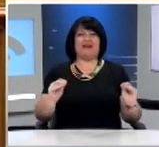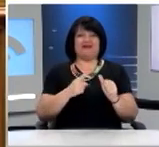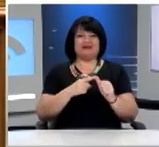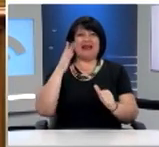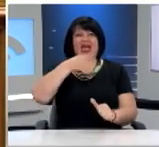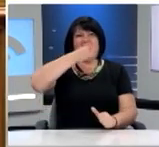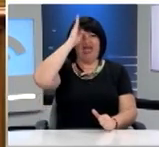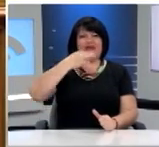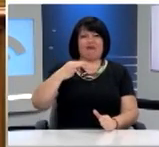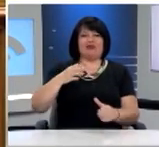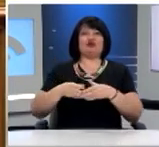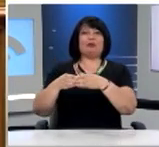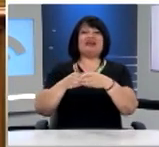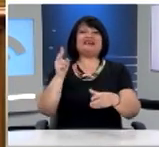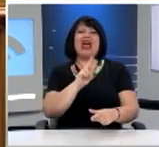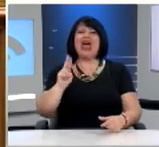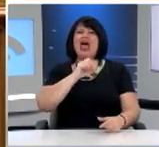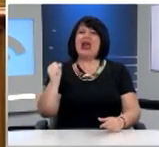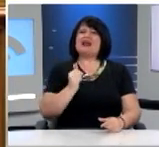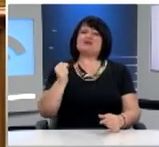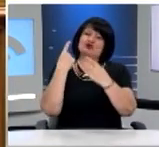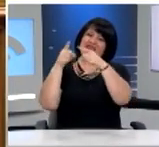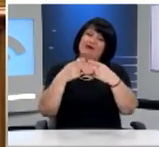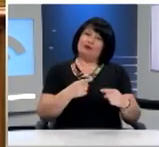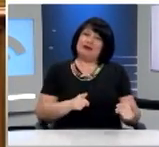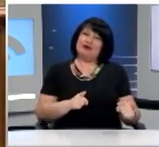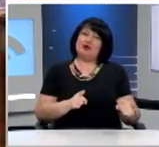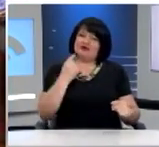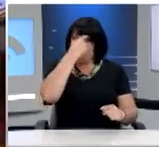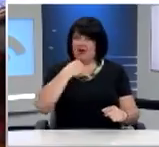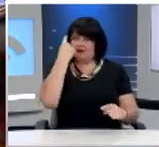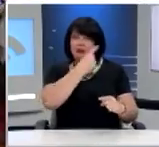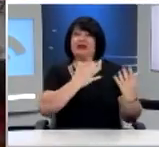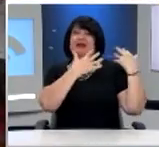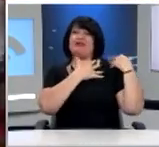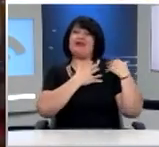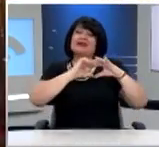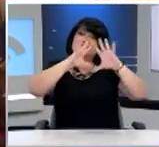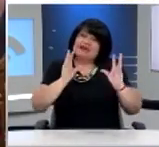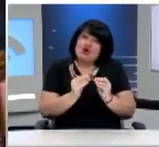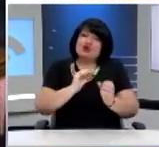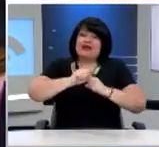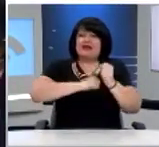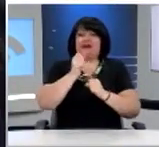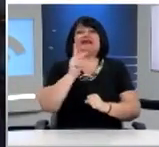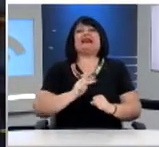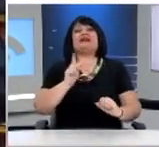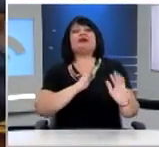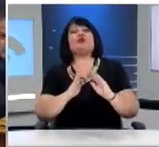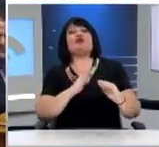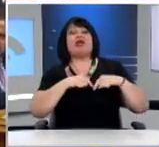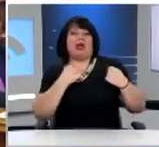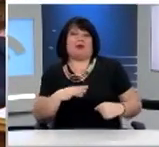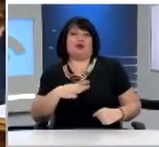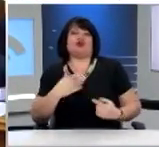ευπαθείς ομάδες, ο ρατσισμός, η διαφορετικότητα, η αιτομική ευθύνη, η συλλογική δράση, η κρατική πρόνο και ο θελοντισμός, η